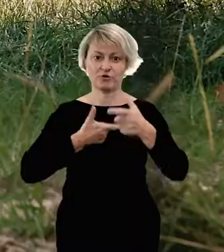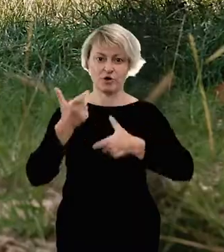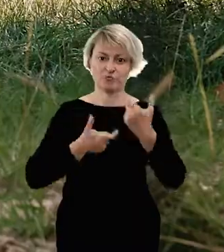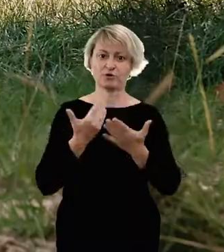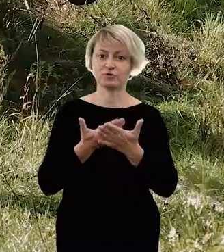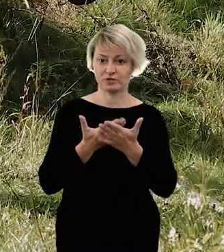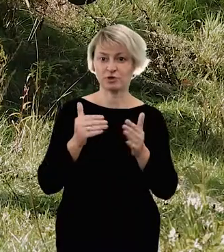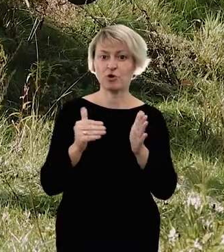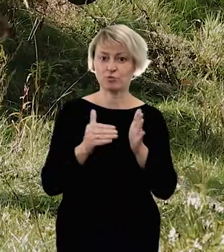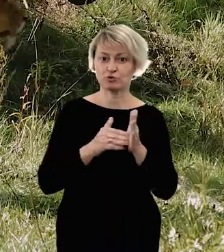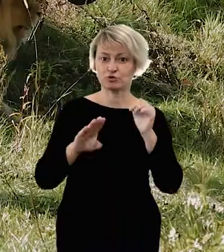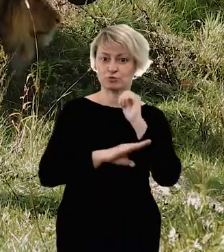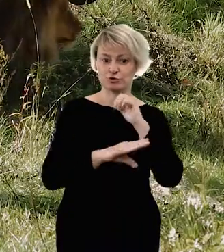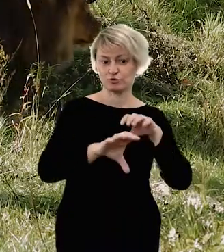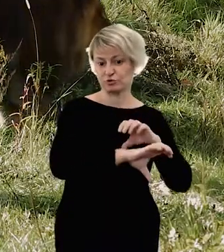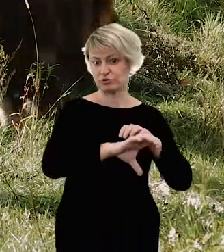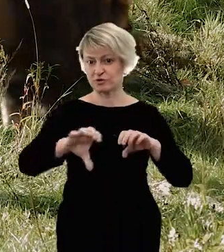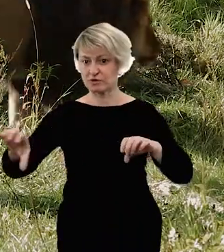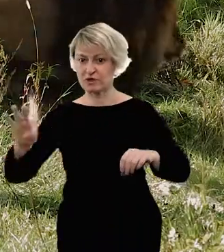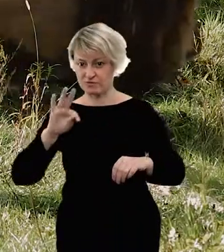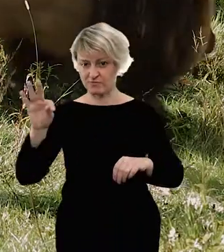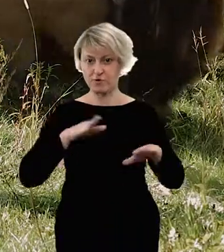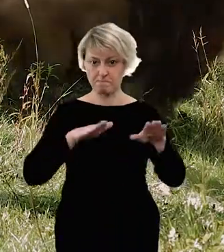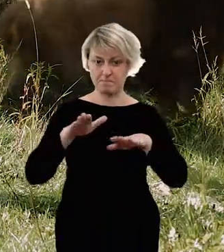mają pnie, mają konary na swoich wybiegach.